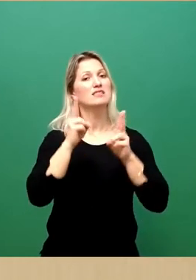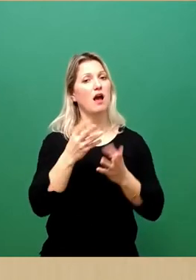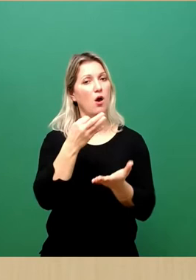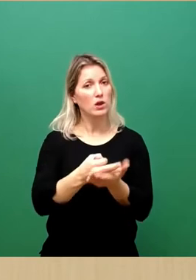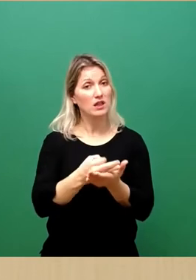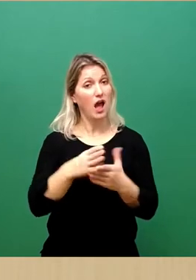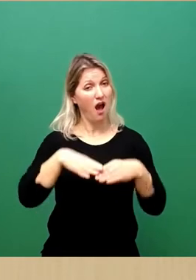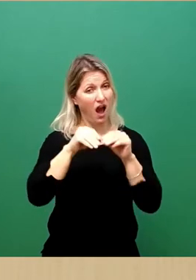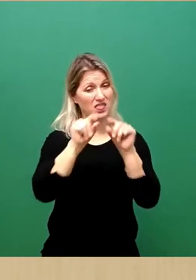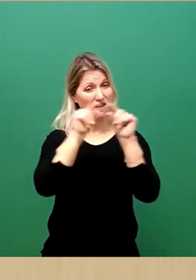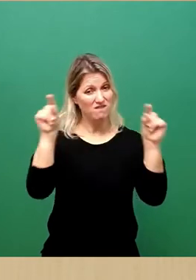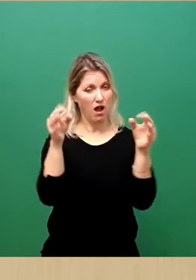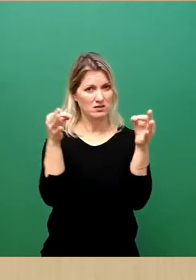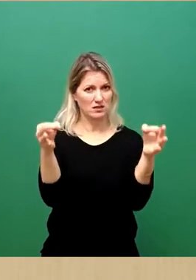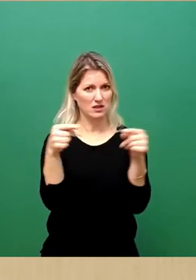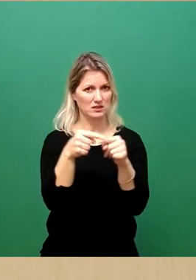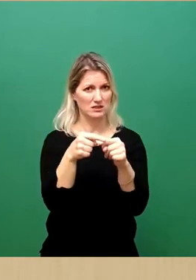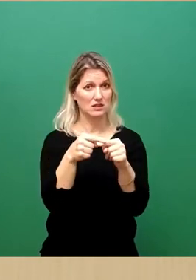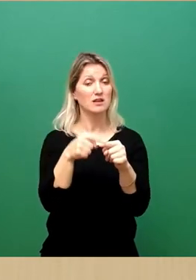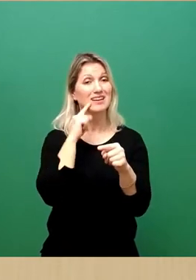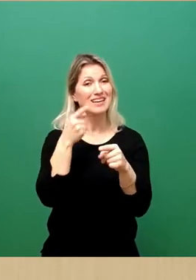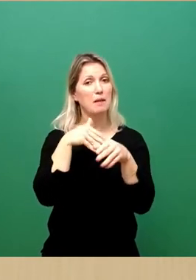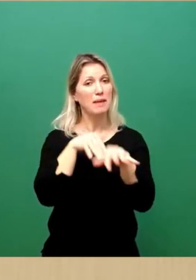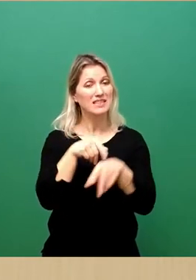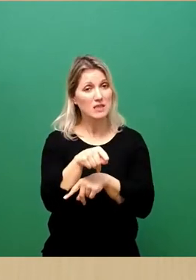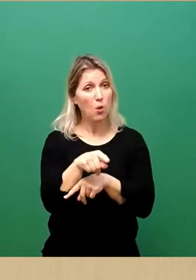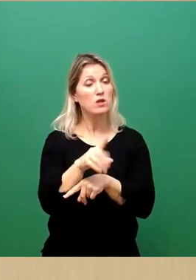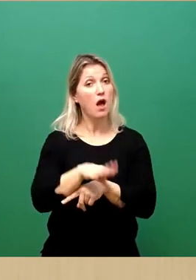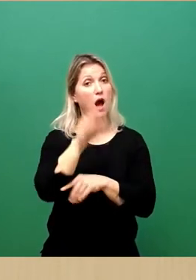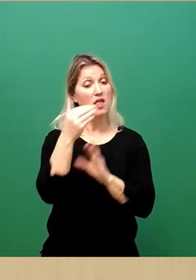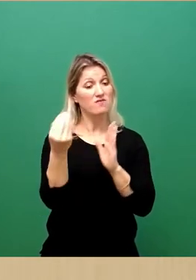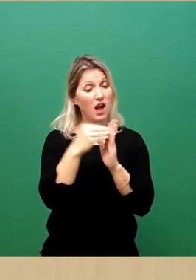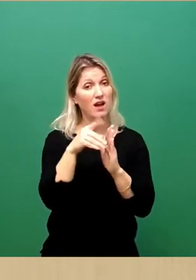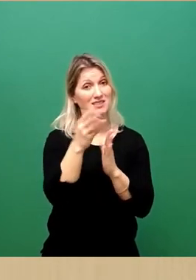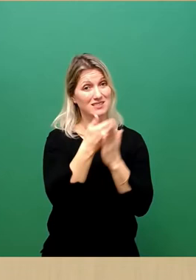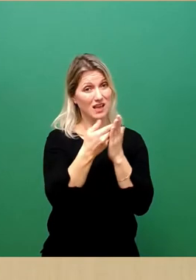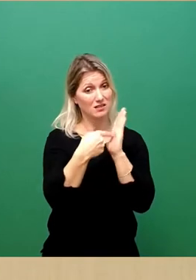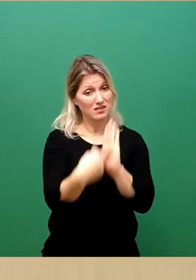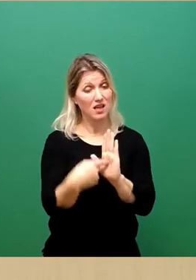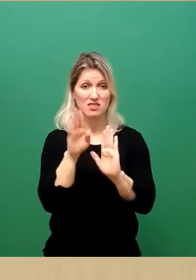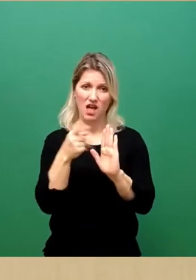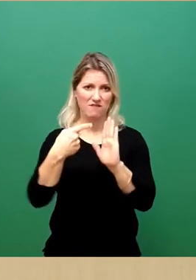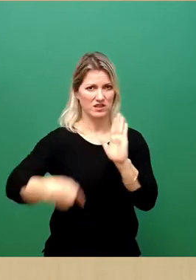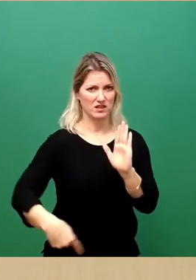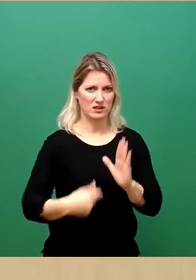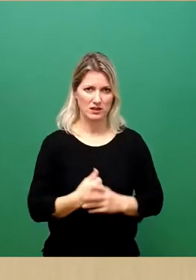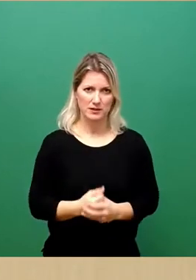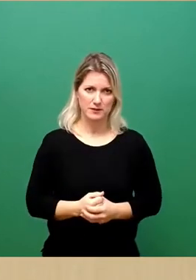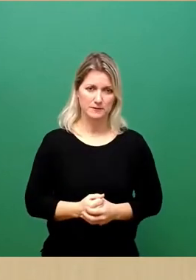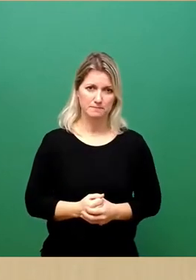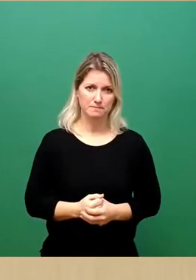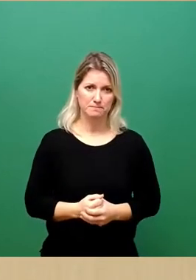Dieser Kernpunkt der Petition, dieses Zeichen darf nicht verloren gehen. Ich sehe, dass der